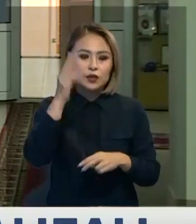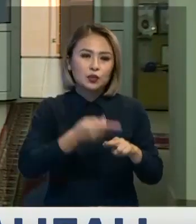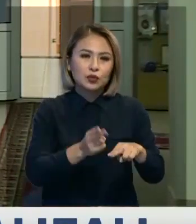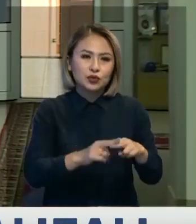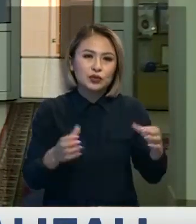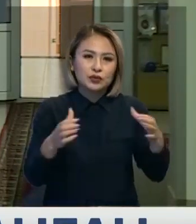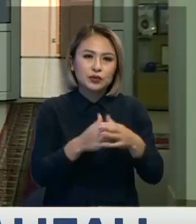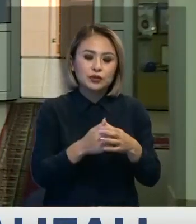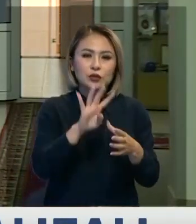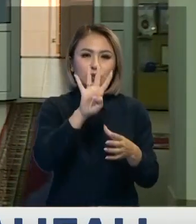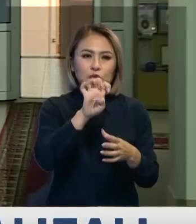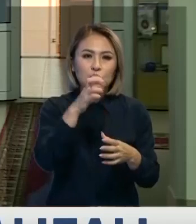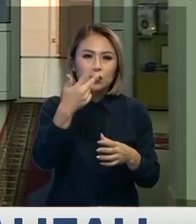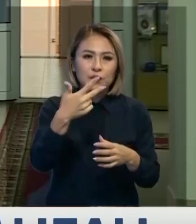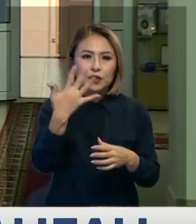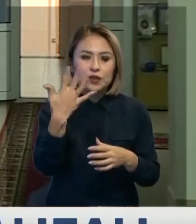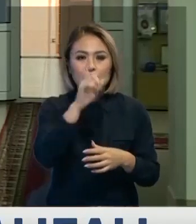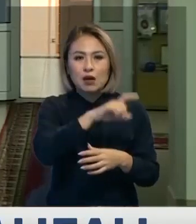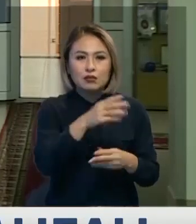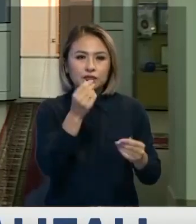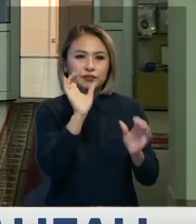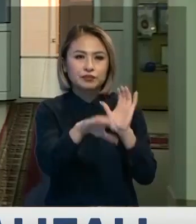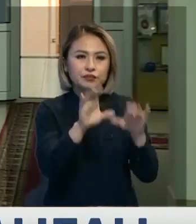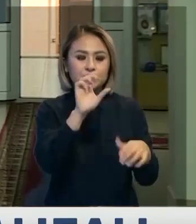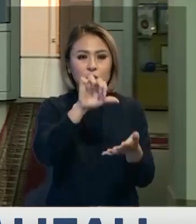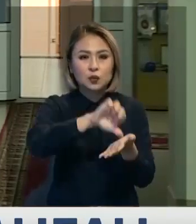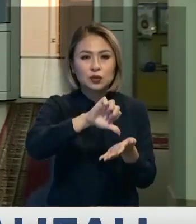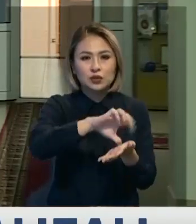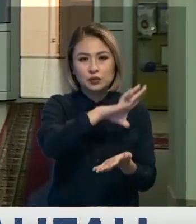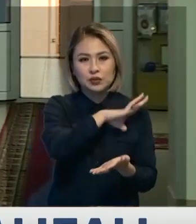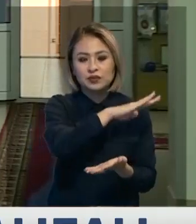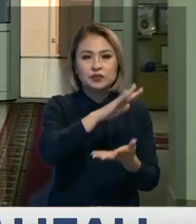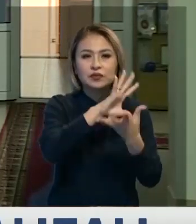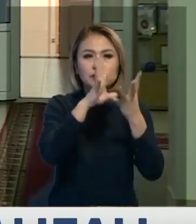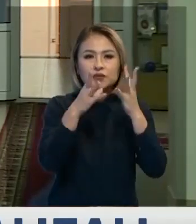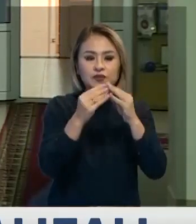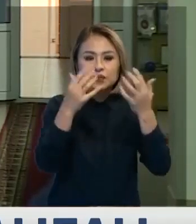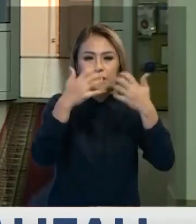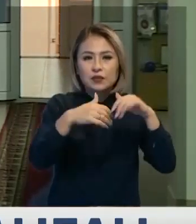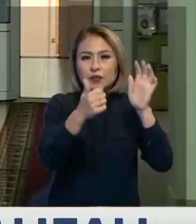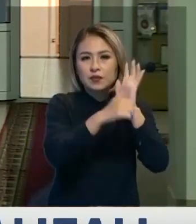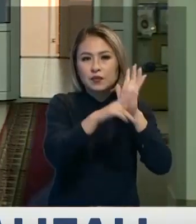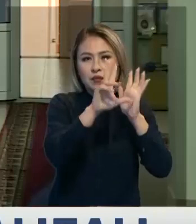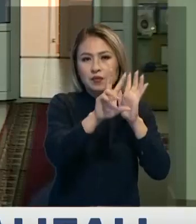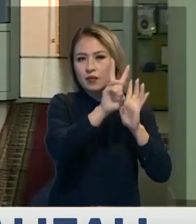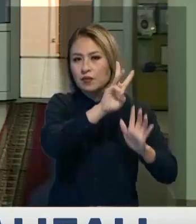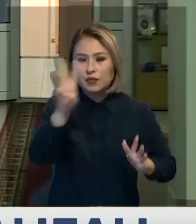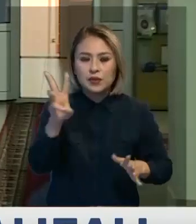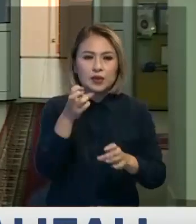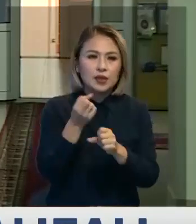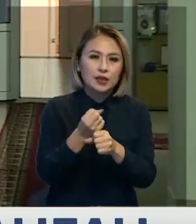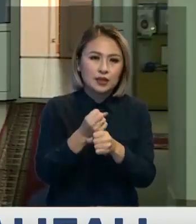Жалпы 435 адам салымшы ретінде қатысқан. Оның жалпы құны 63 миллион тенге құраған.